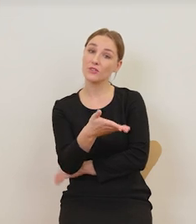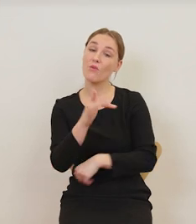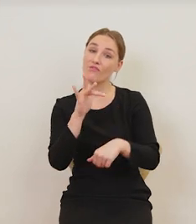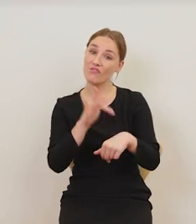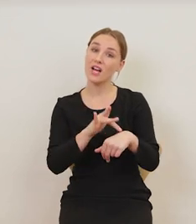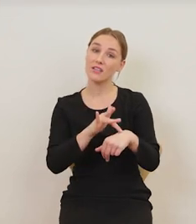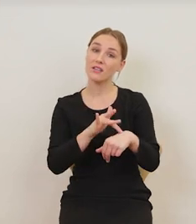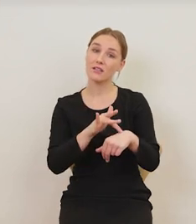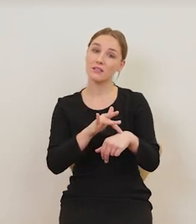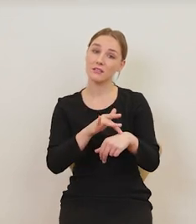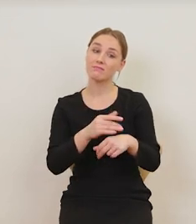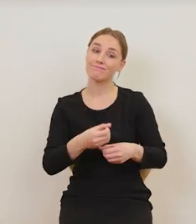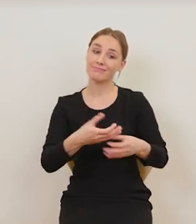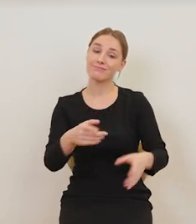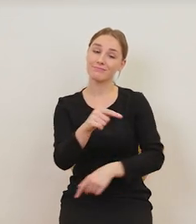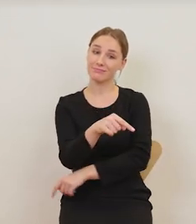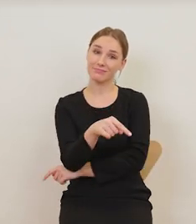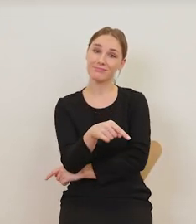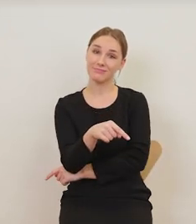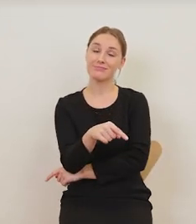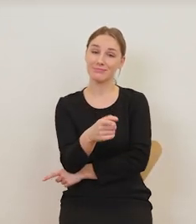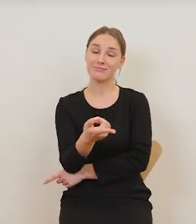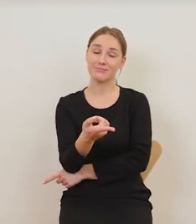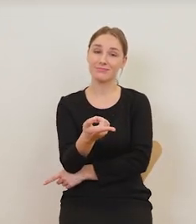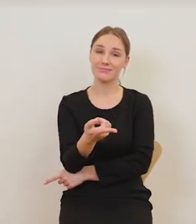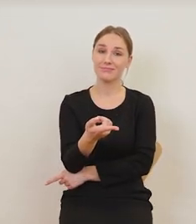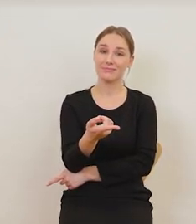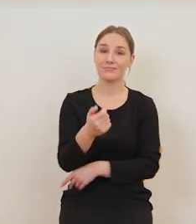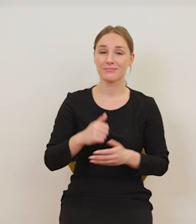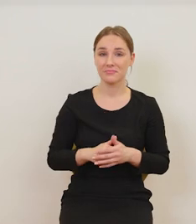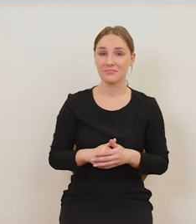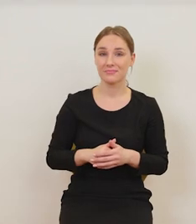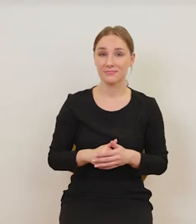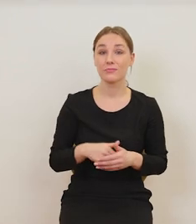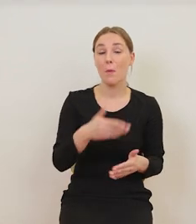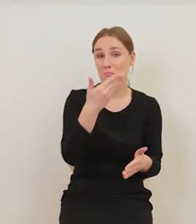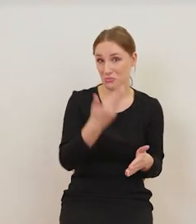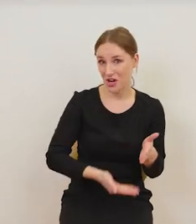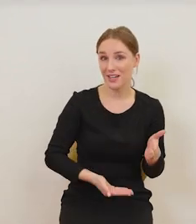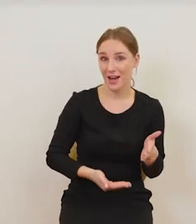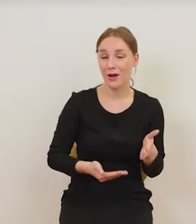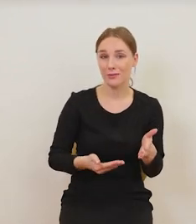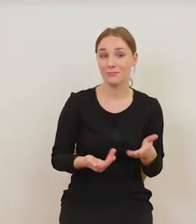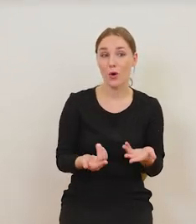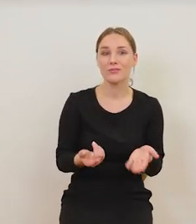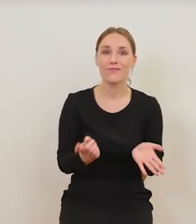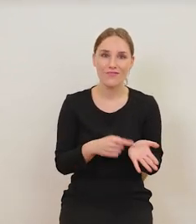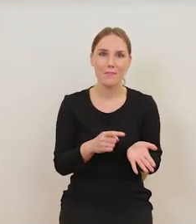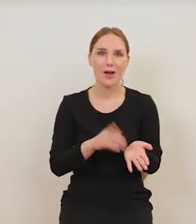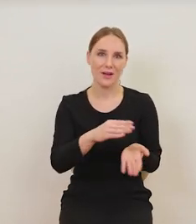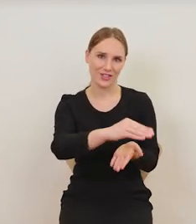wynik, który wyrzucił w kości i znacząco pokazują, że przegrał i teraz oczekują